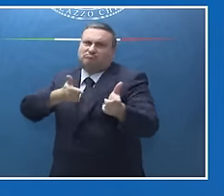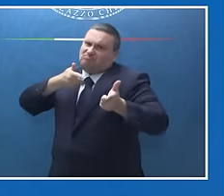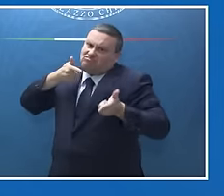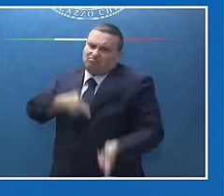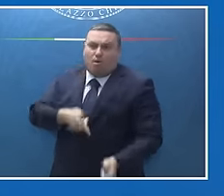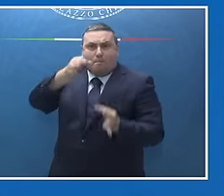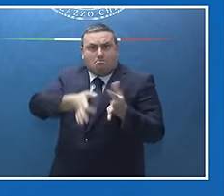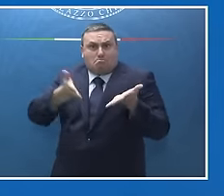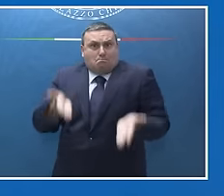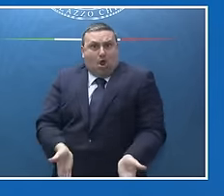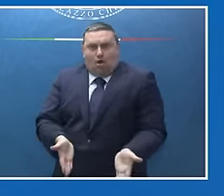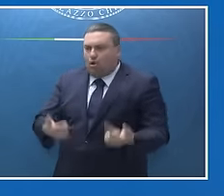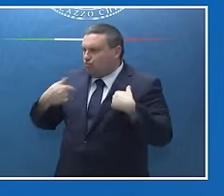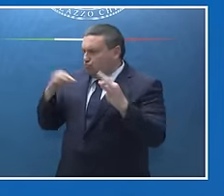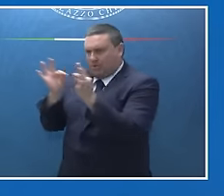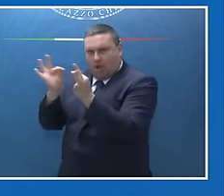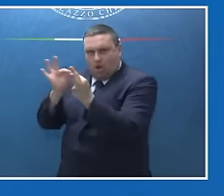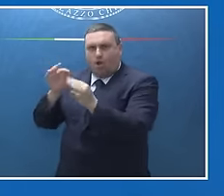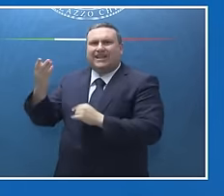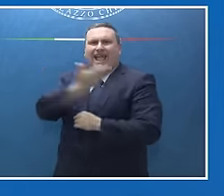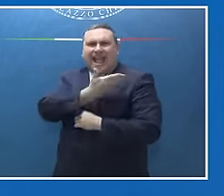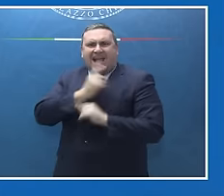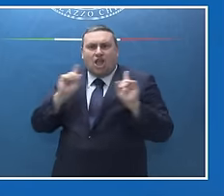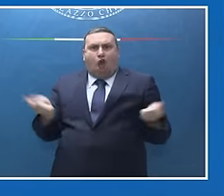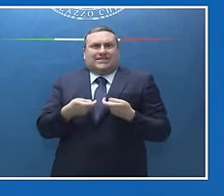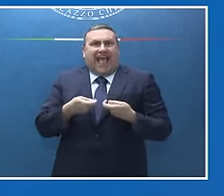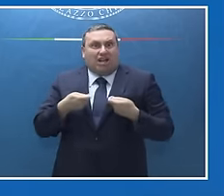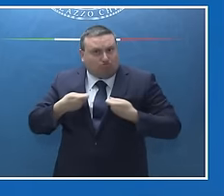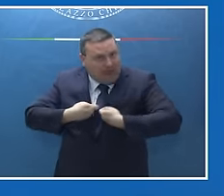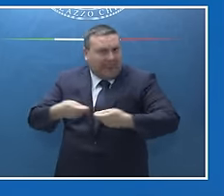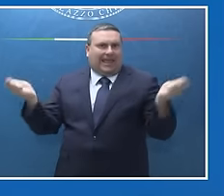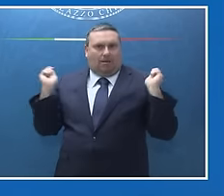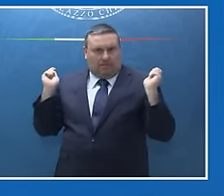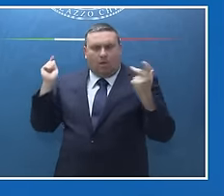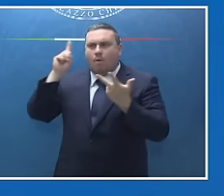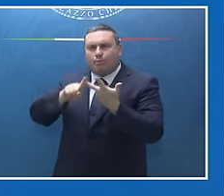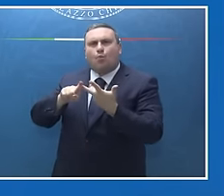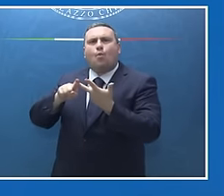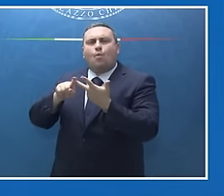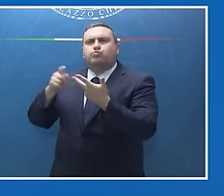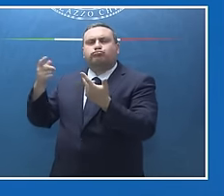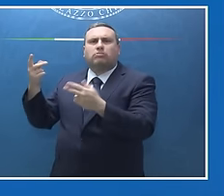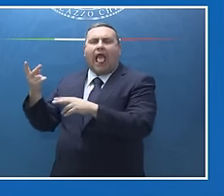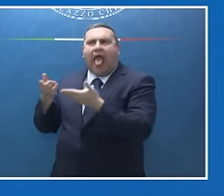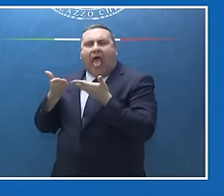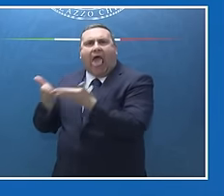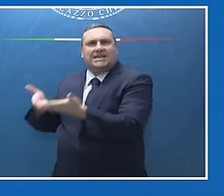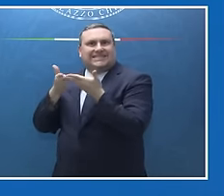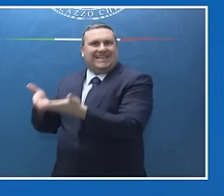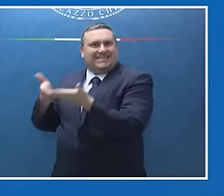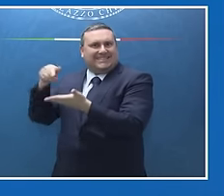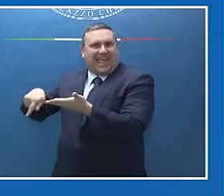a Gaza, il rilascio di tutti gli ostaggi e un significativo aumento dell'assistenza umanitaria alla popolazione